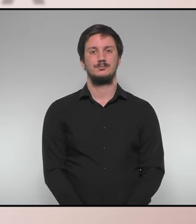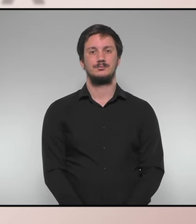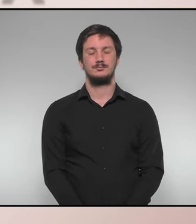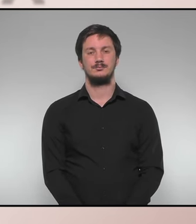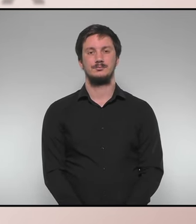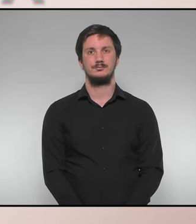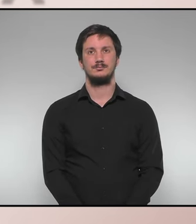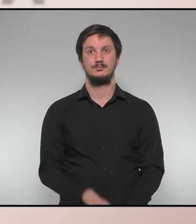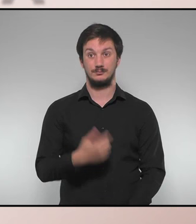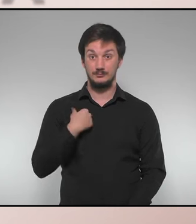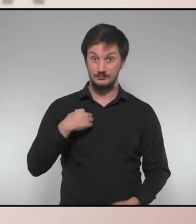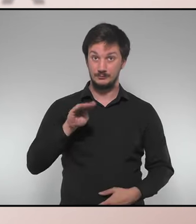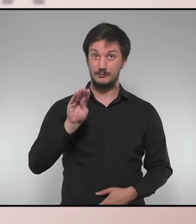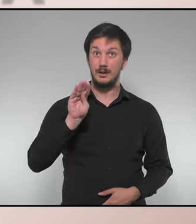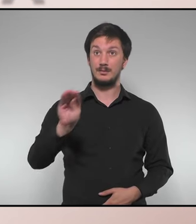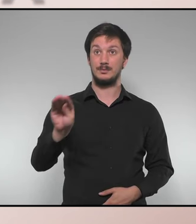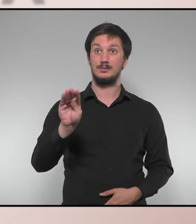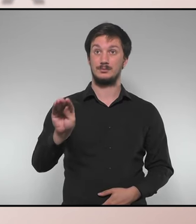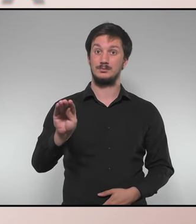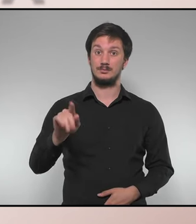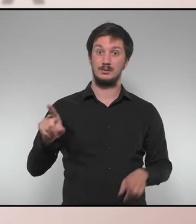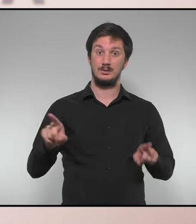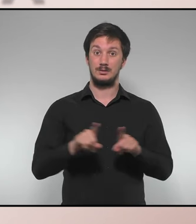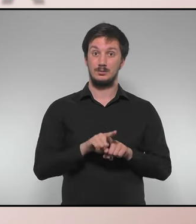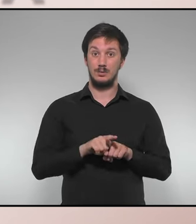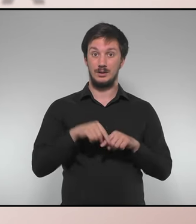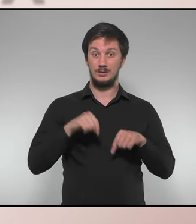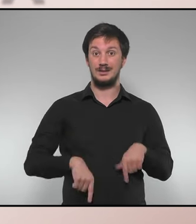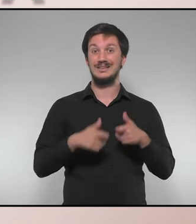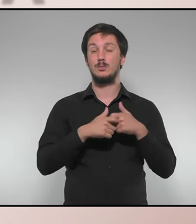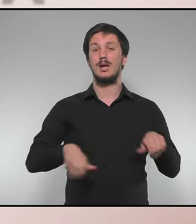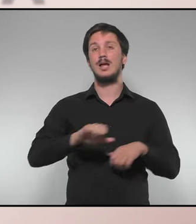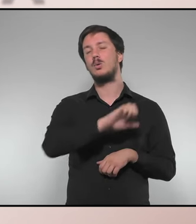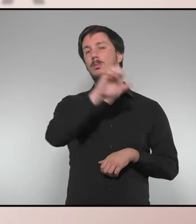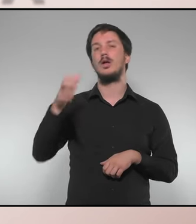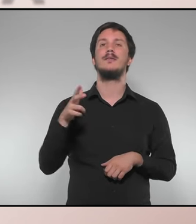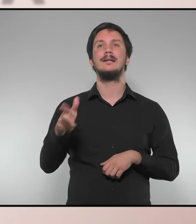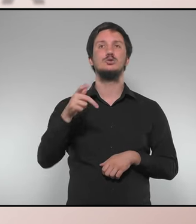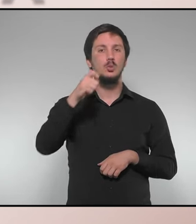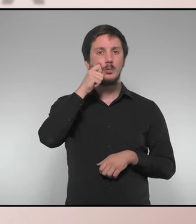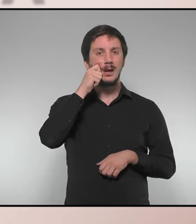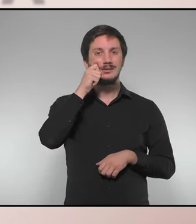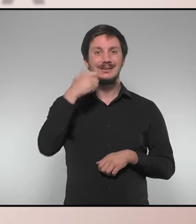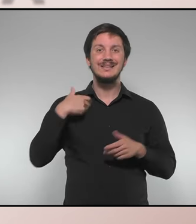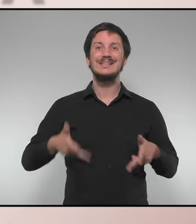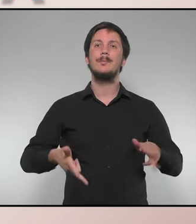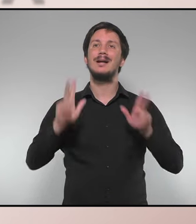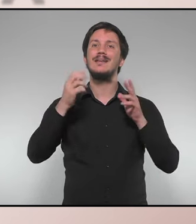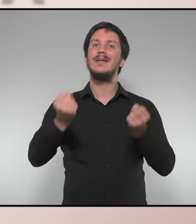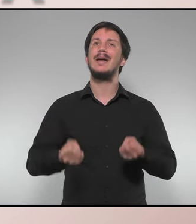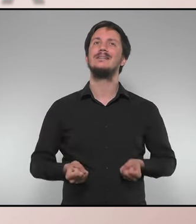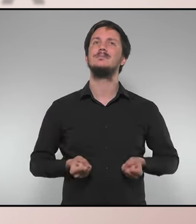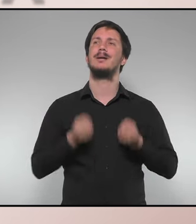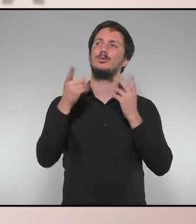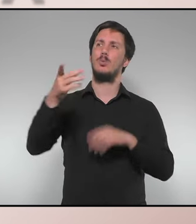Li vull advertir que de conformitat amb la jurisprudència del Tribunal Europeu de Drets Humans, la llibertat d'expressió no